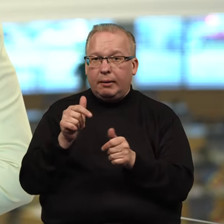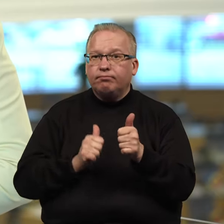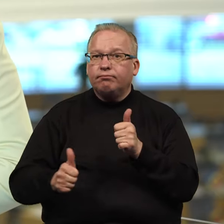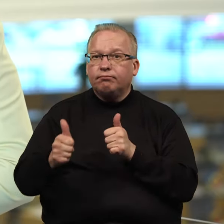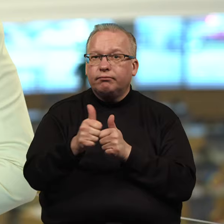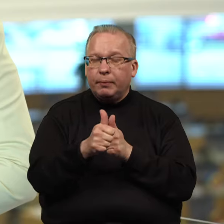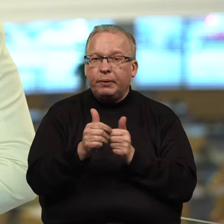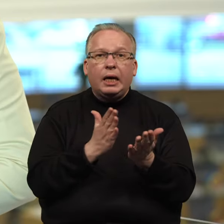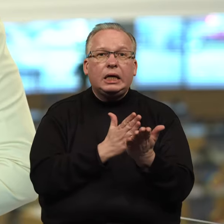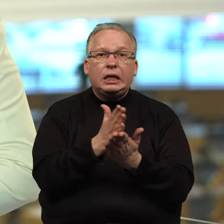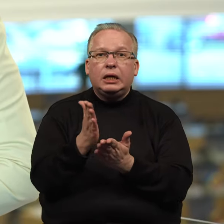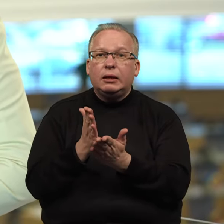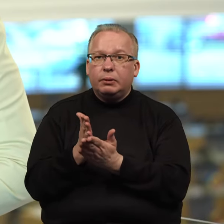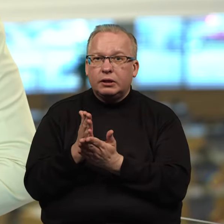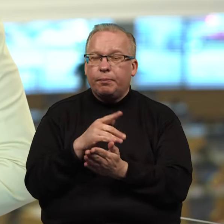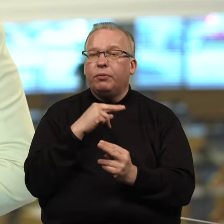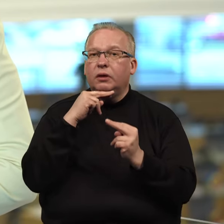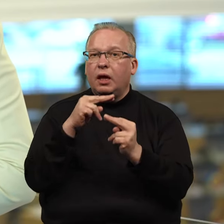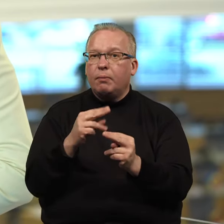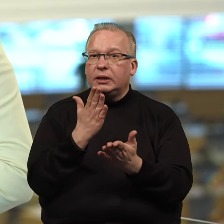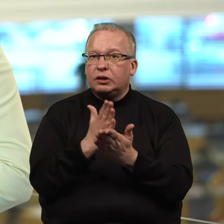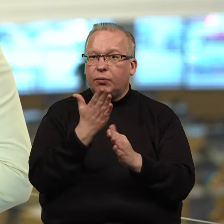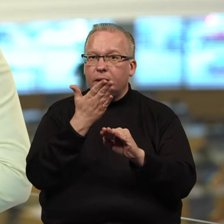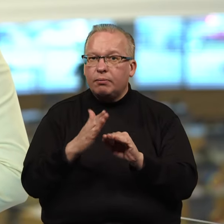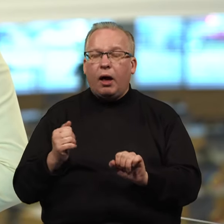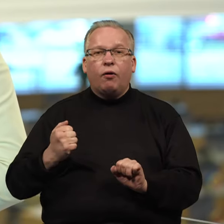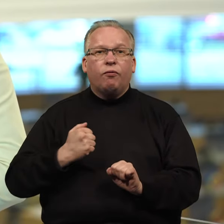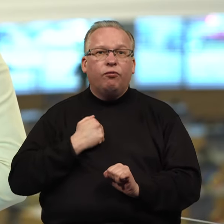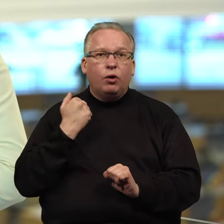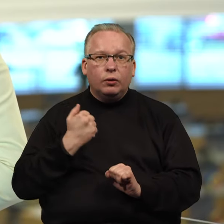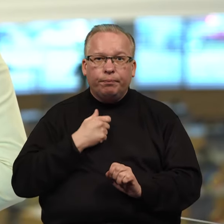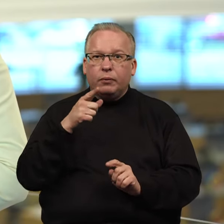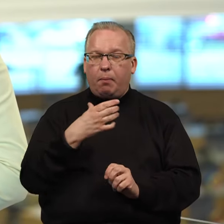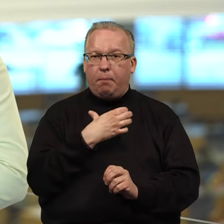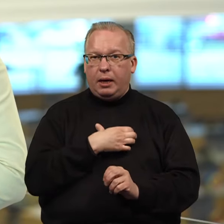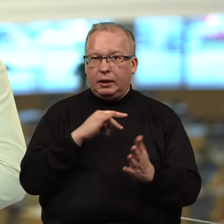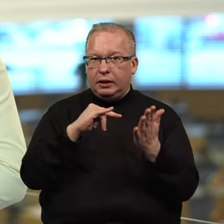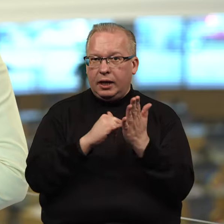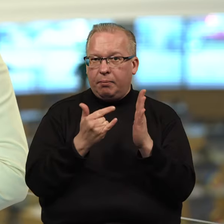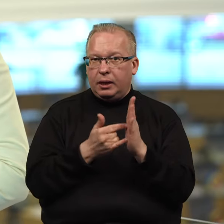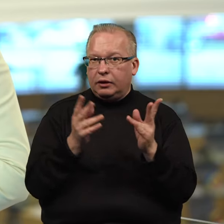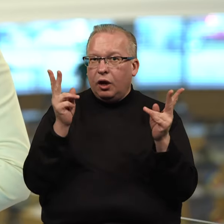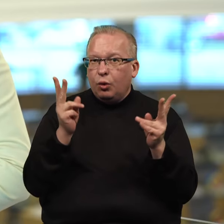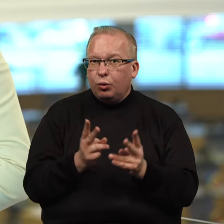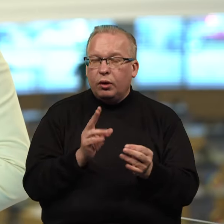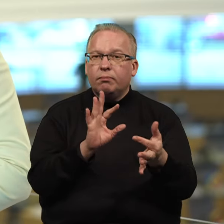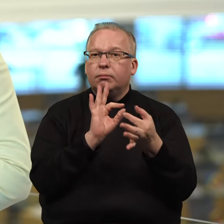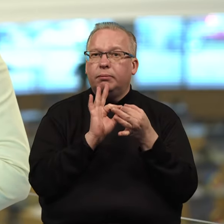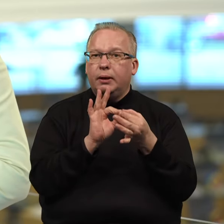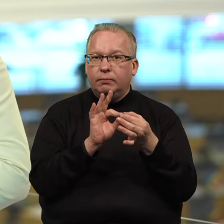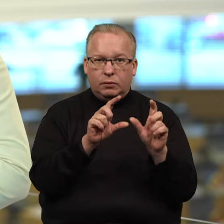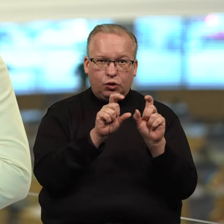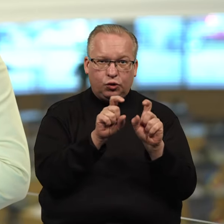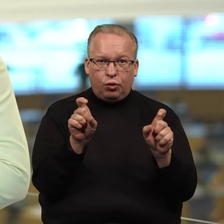kryptys. Daugiausia dėmesio skiriamą Lietuvos kariuomeniai išdėstomi pagrindiniai veiksmai reikalingi bendradarbiavimui su